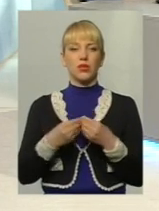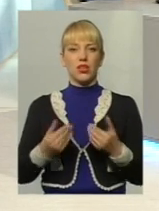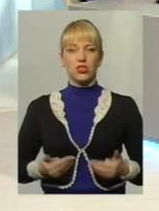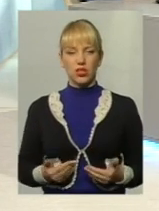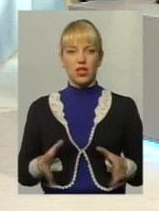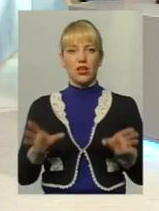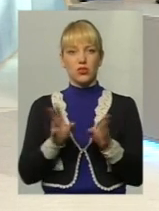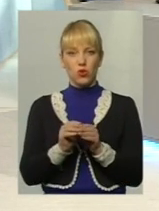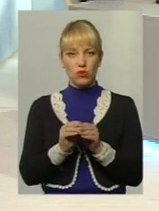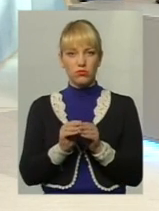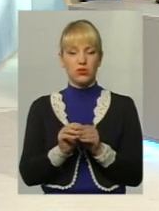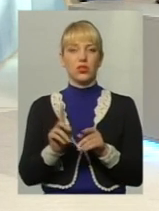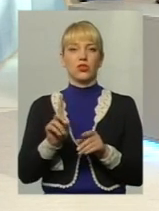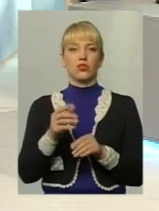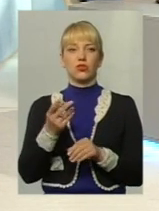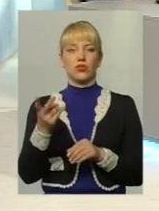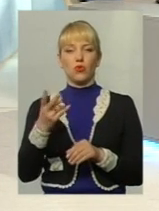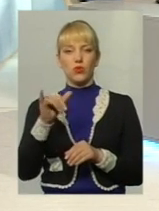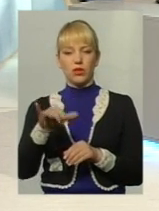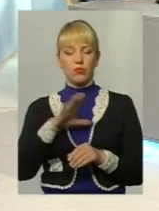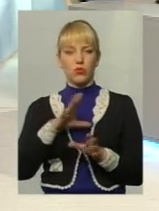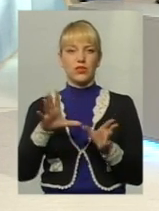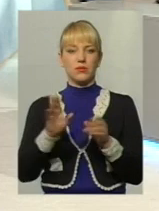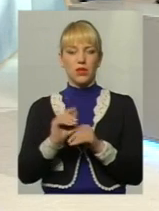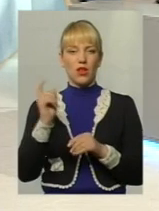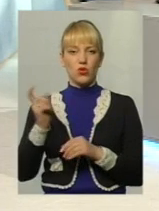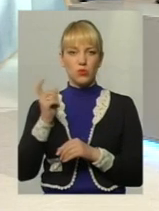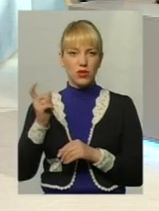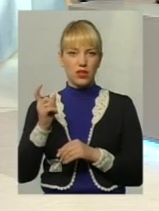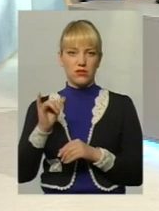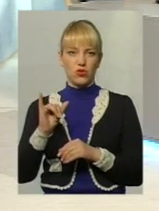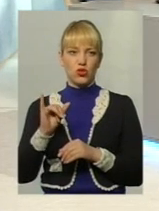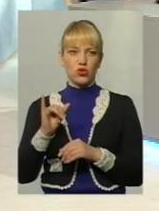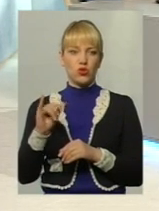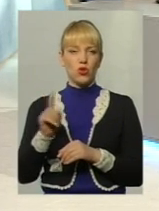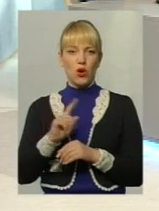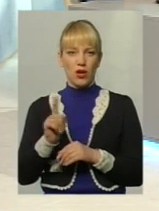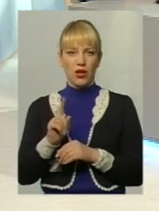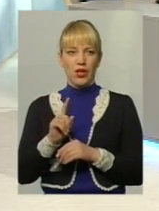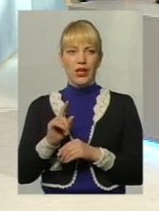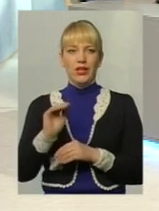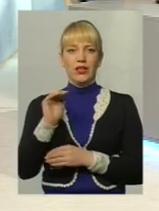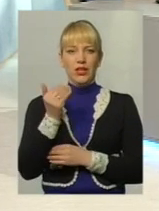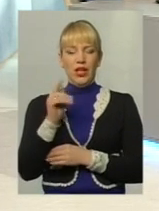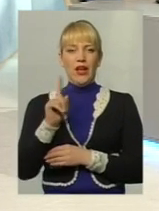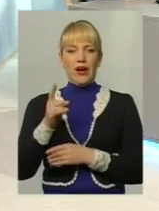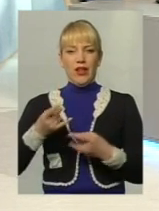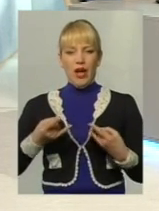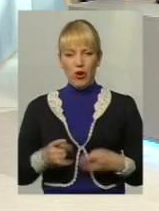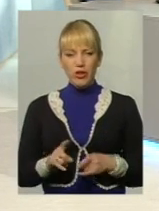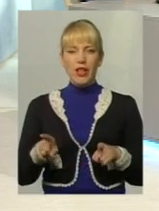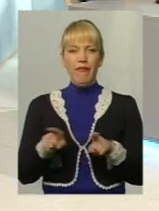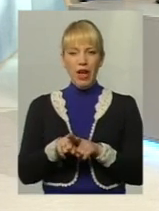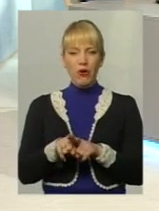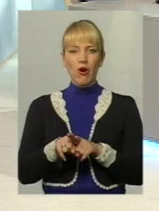разом, що вони ввели спільне господарство, що дитина, яка народжена в такому